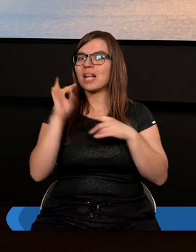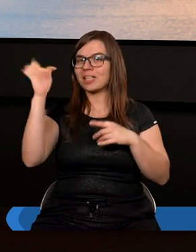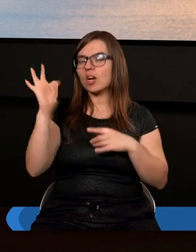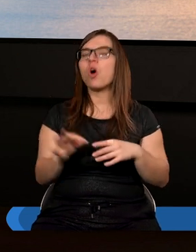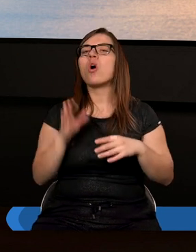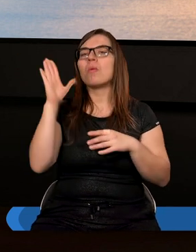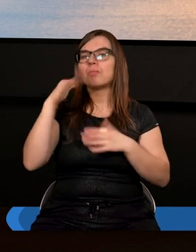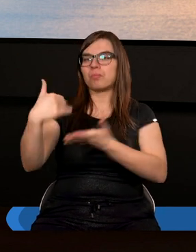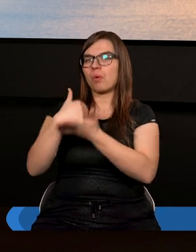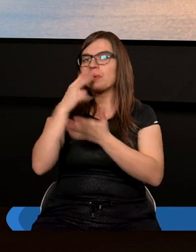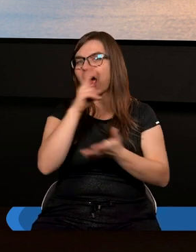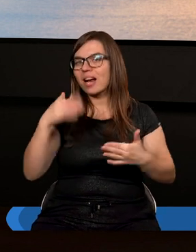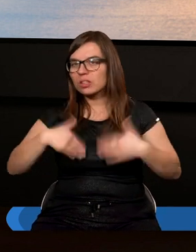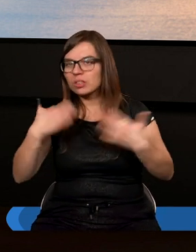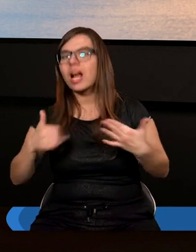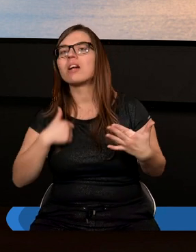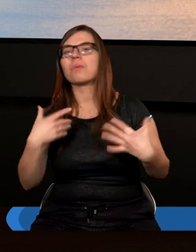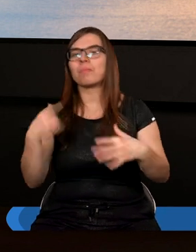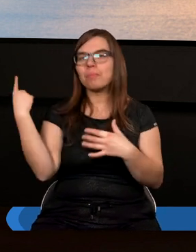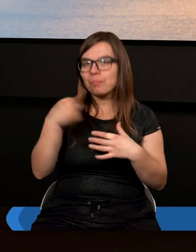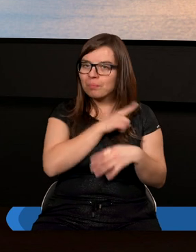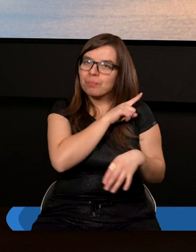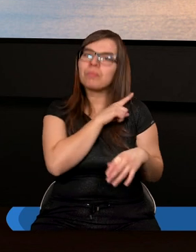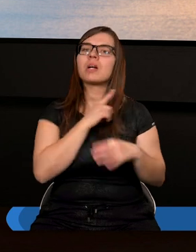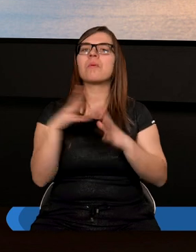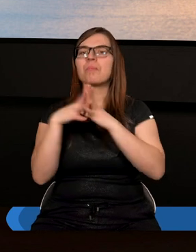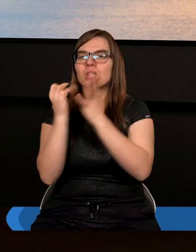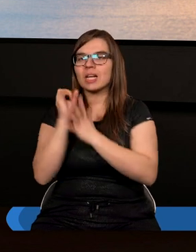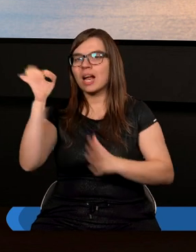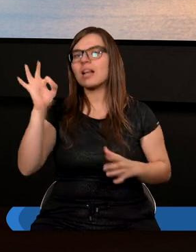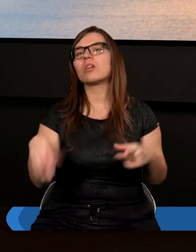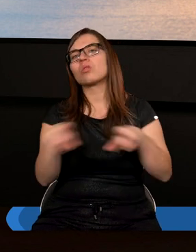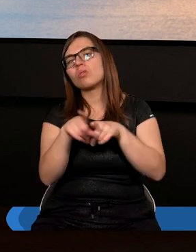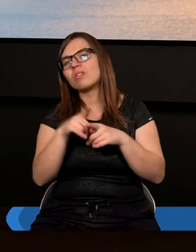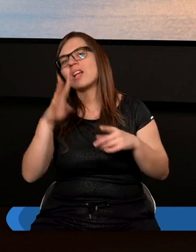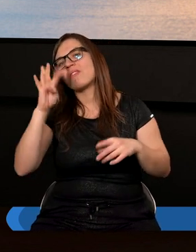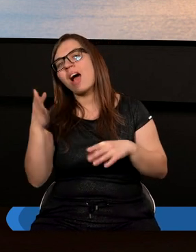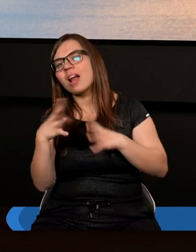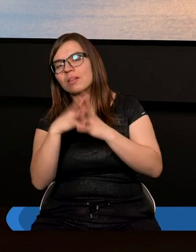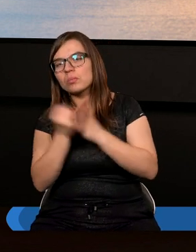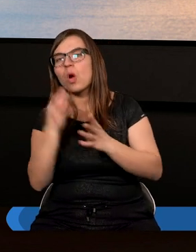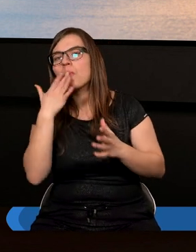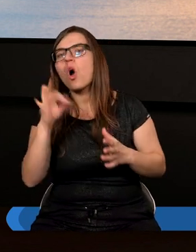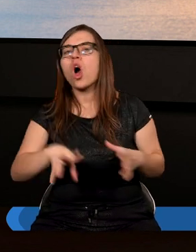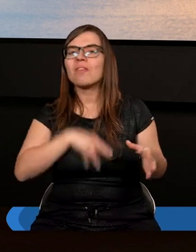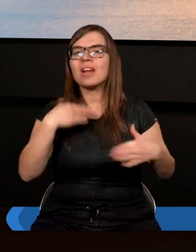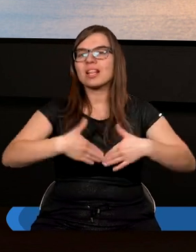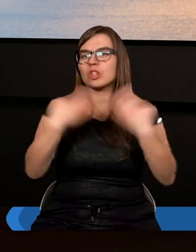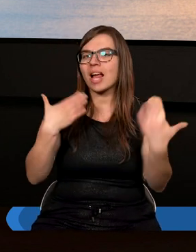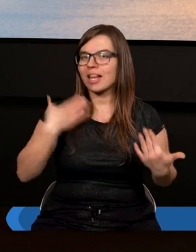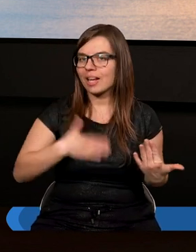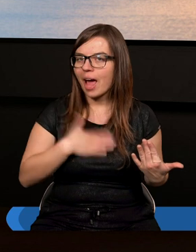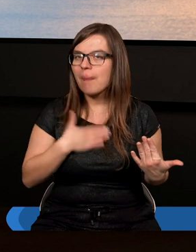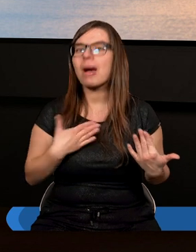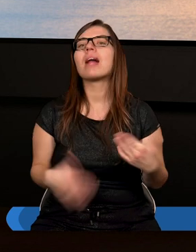każdego dnia do przestrzegania bożych przykazań. Również przykazania czwartego mówiącego o świętości dnia sobotniego. I